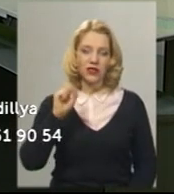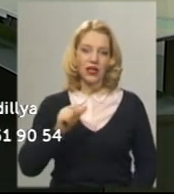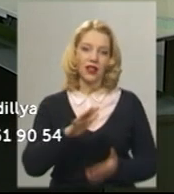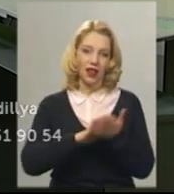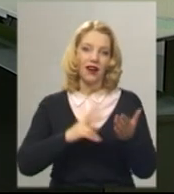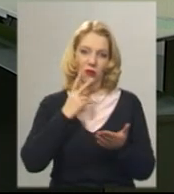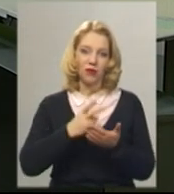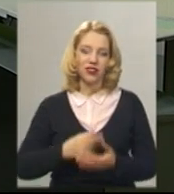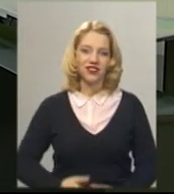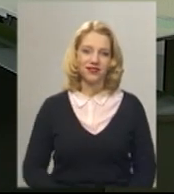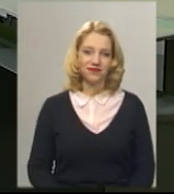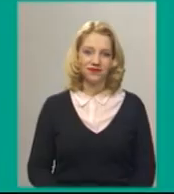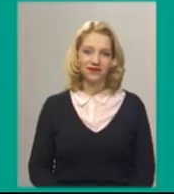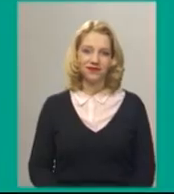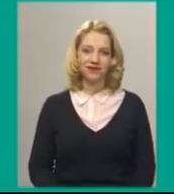Далі про таке.